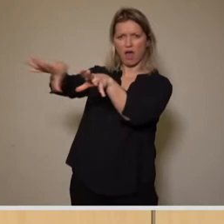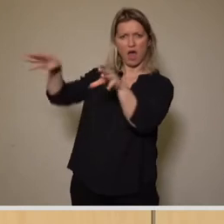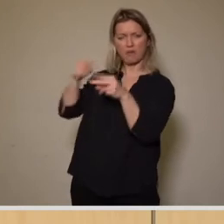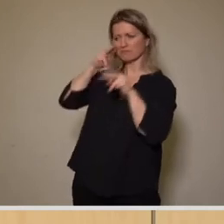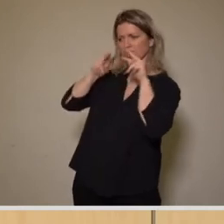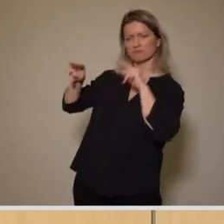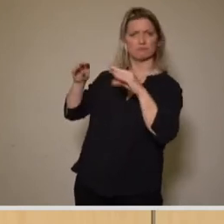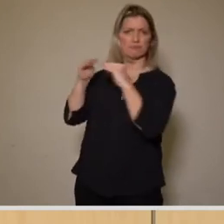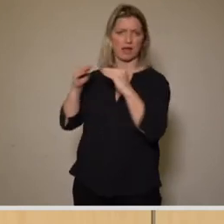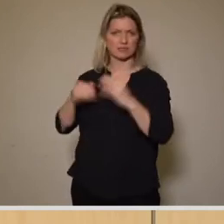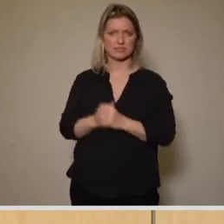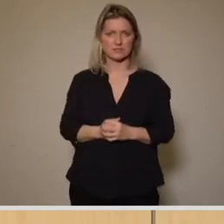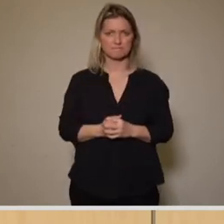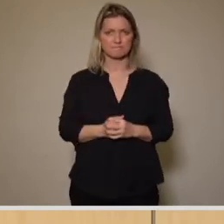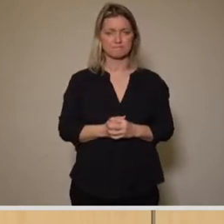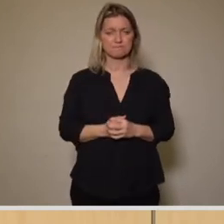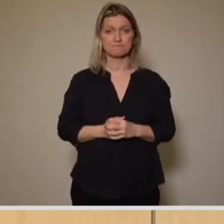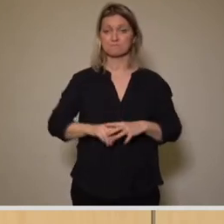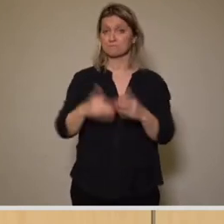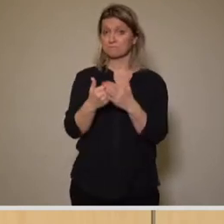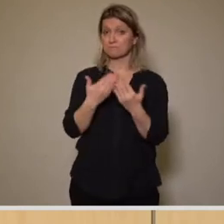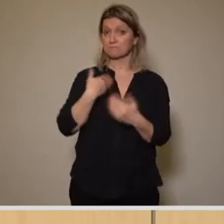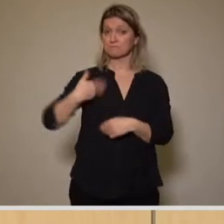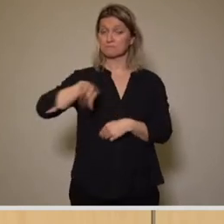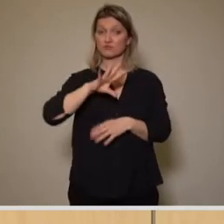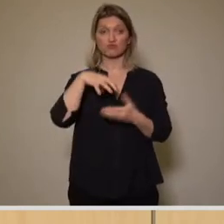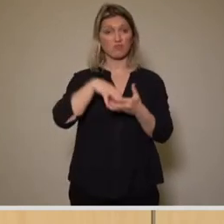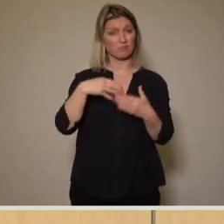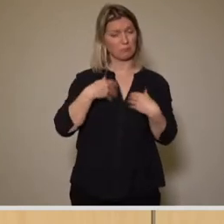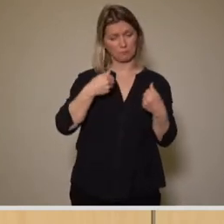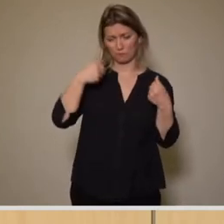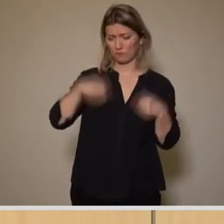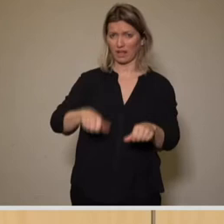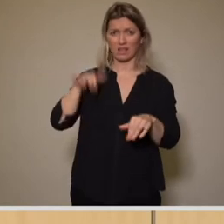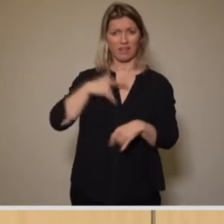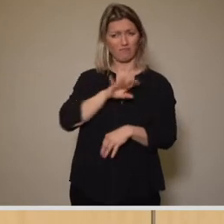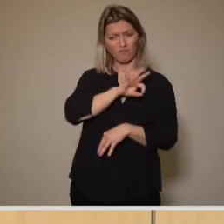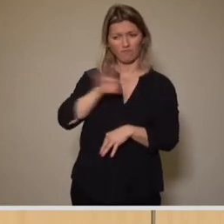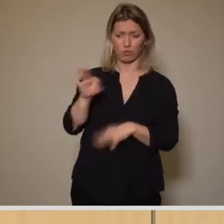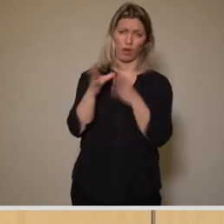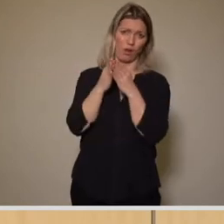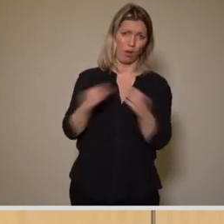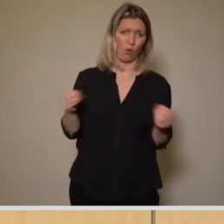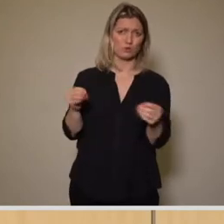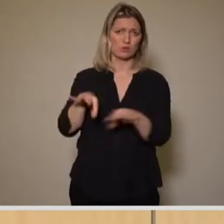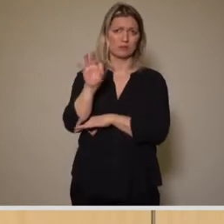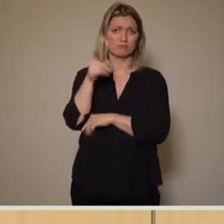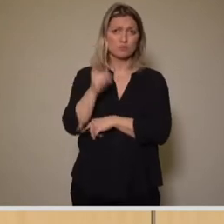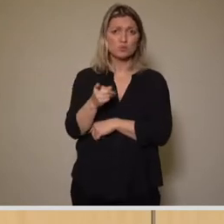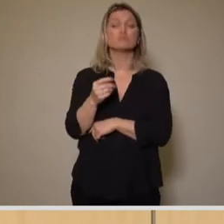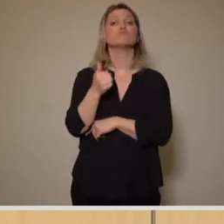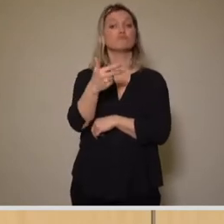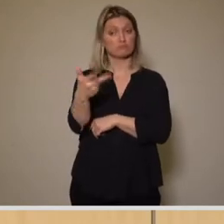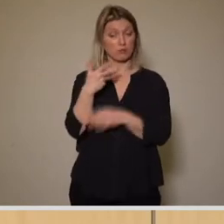sind wir auch als Stadt in der Verpflichtung, eine Lösung zu finden. Und es liegen da unterschiedliche Lösungsvarianten